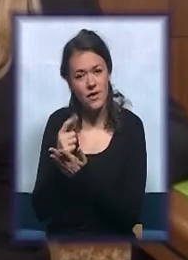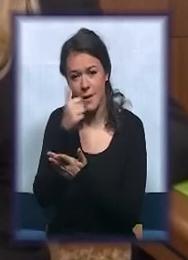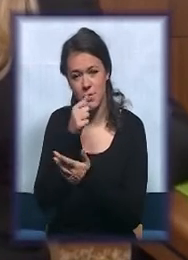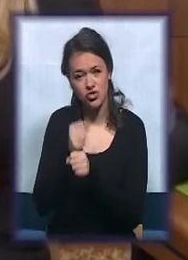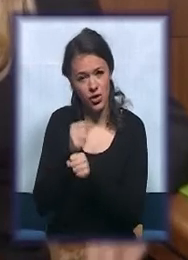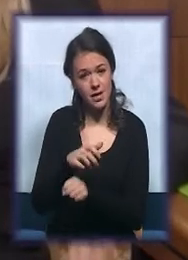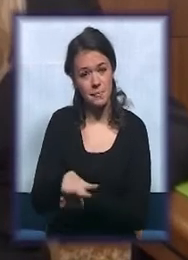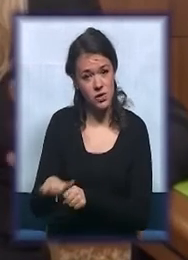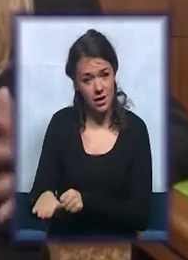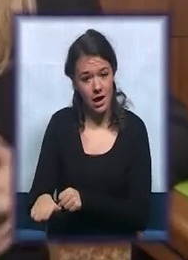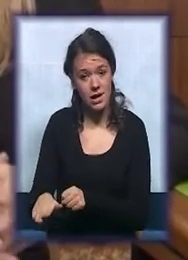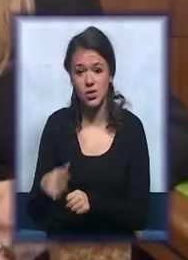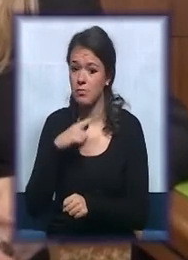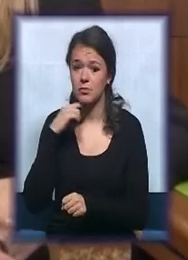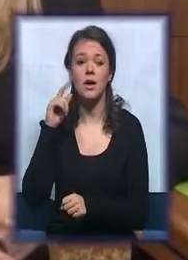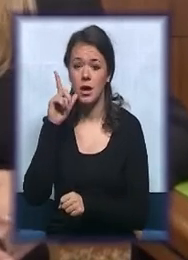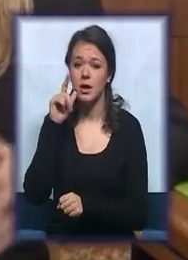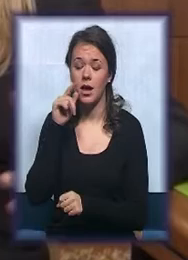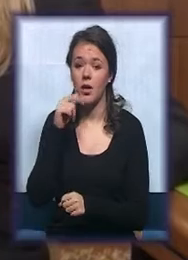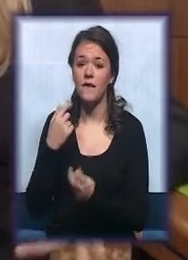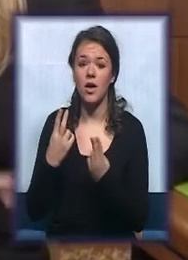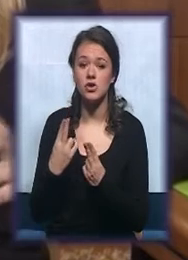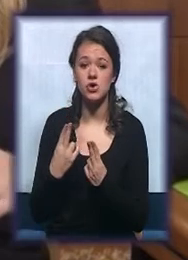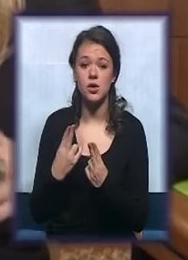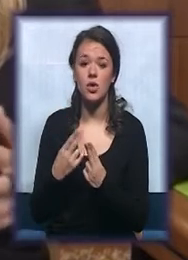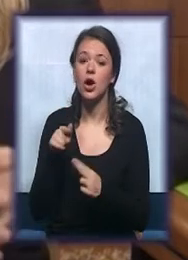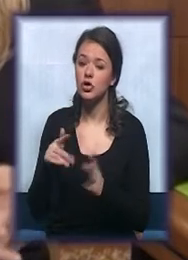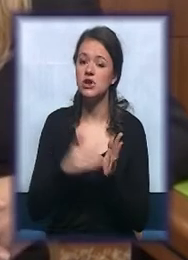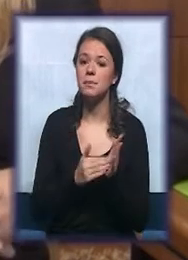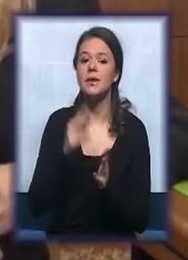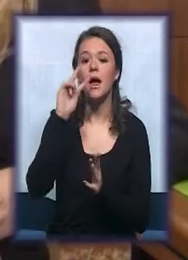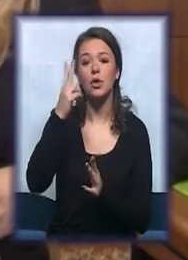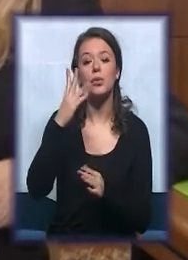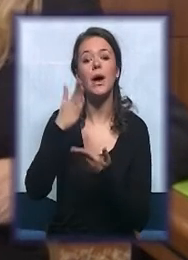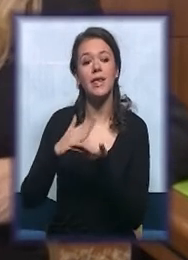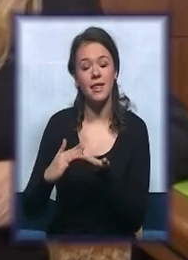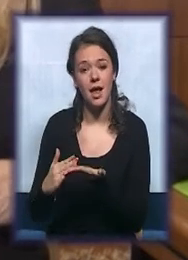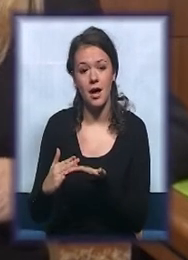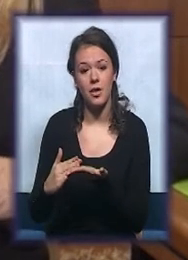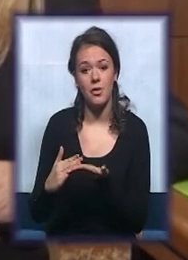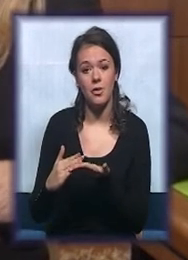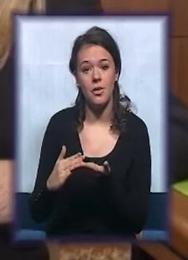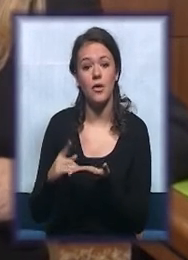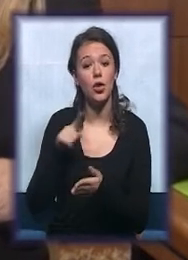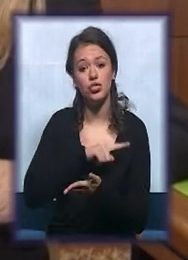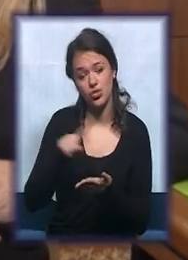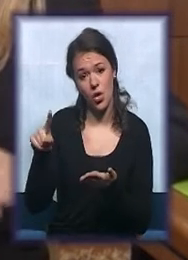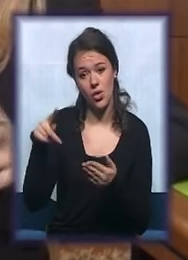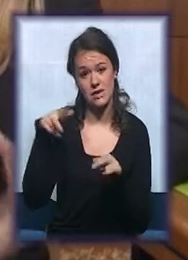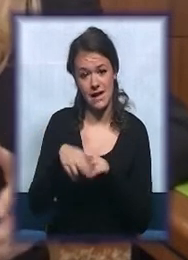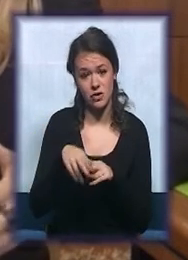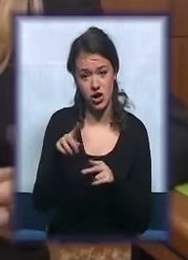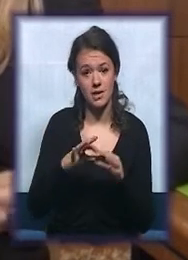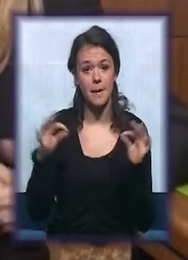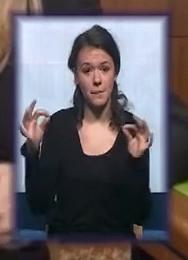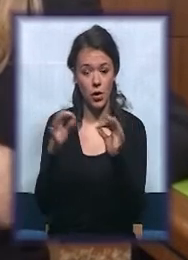decim jako bitno i to će biti ovaj drugi deo do završetka projekta.